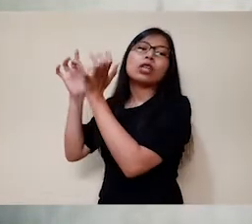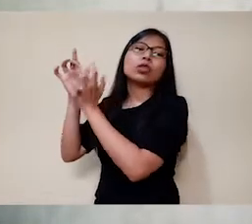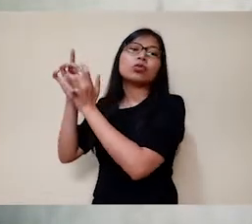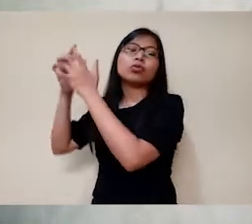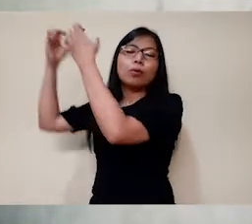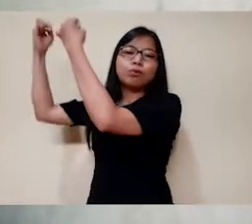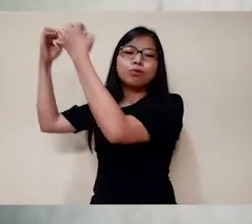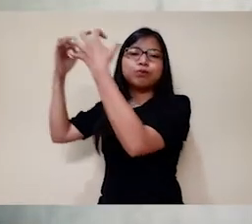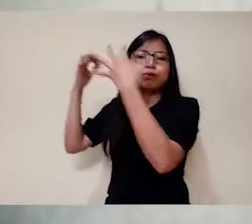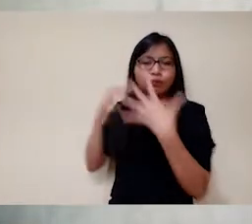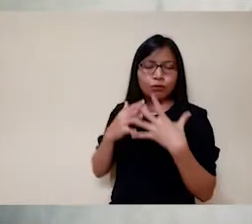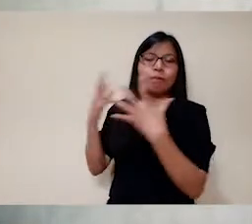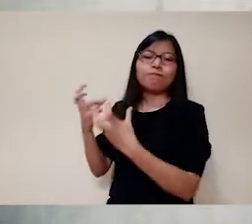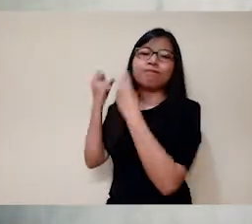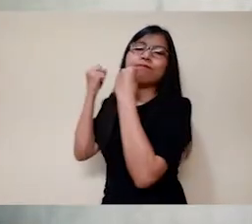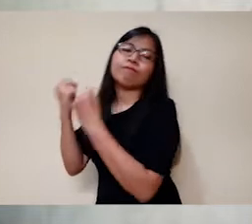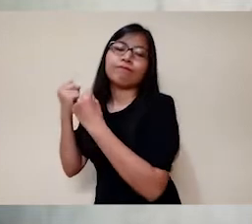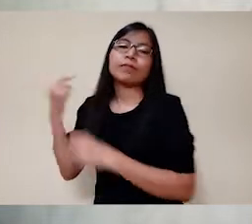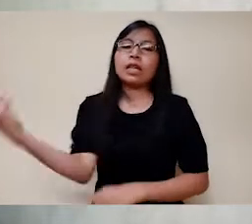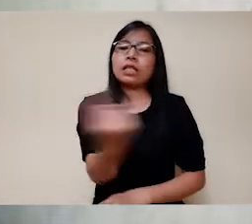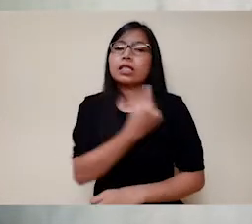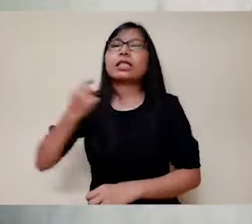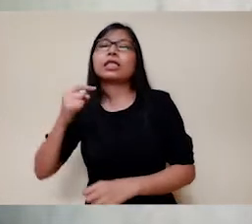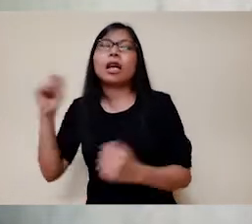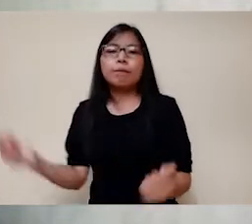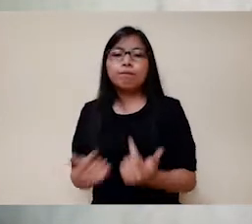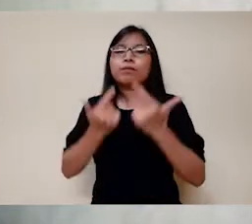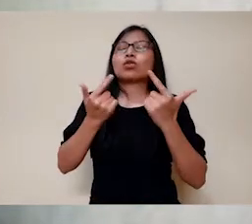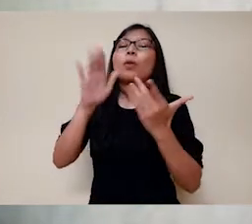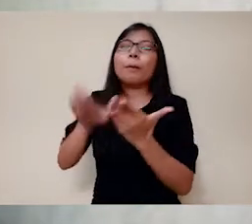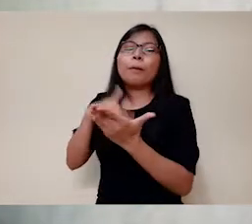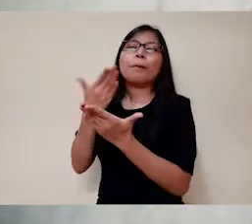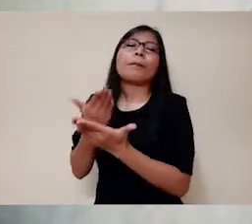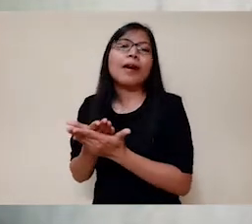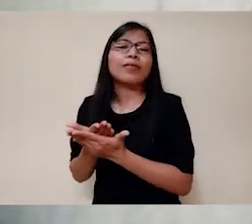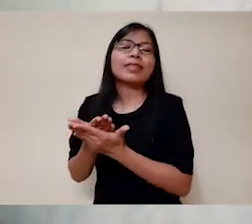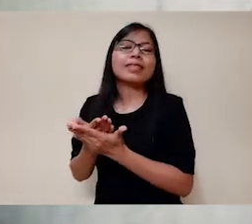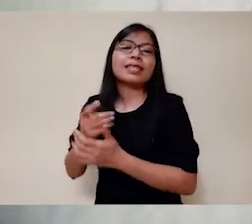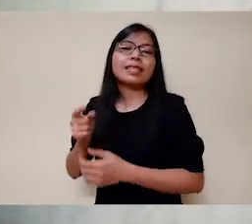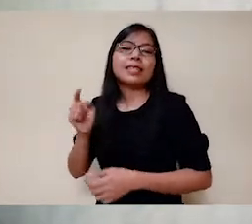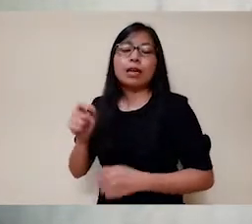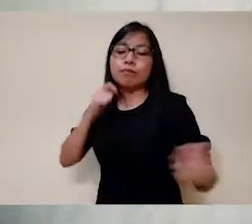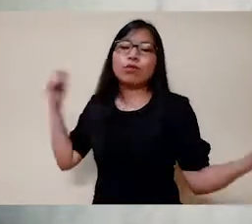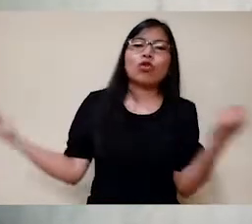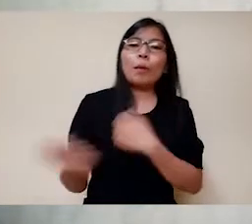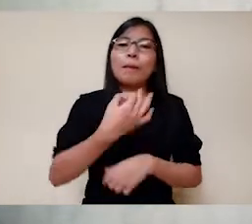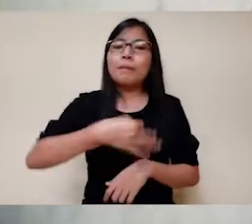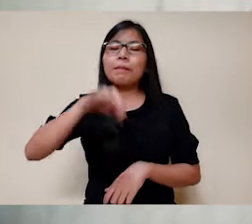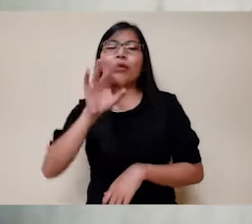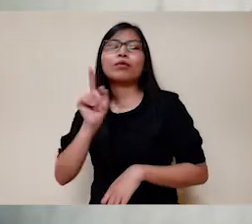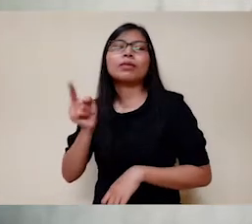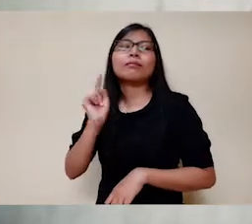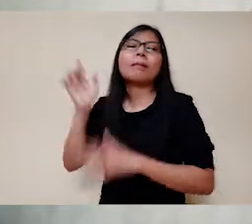Kristus, mati di dalam Kristus, mendapatkan hidup baru di dalam Kristus. Itu bukan hanya terjadi nanti